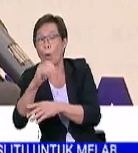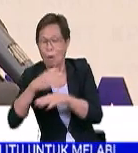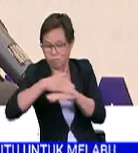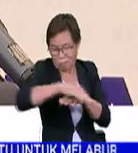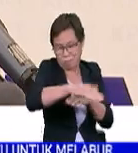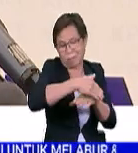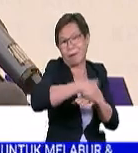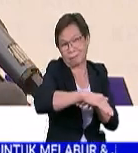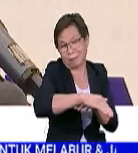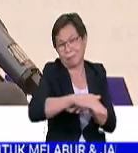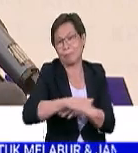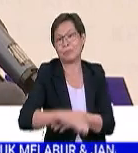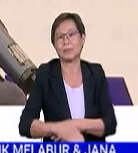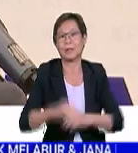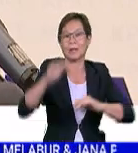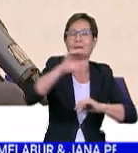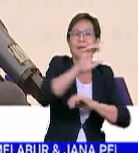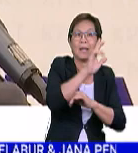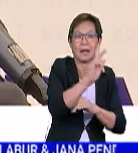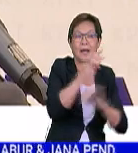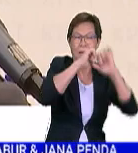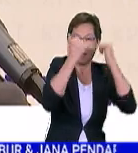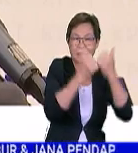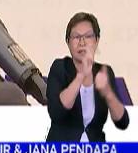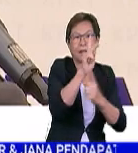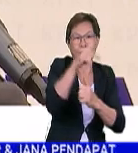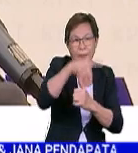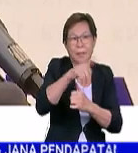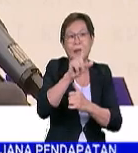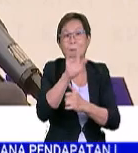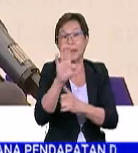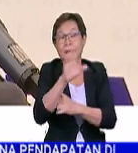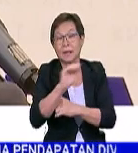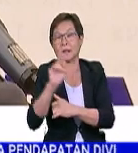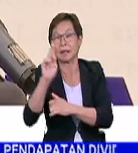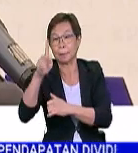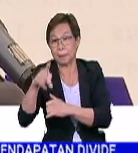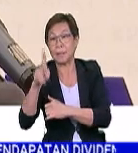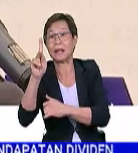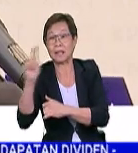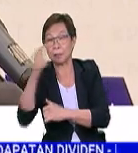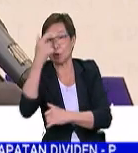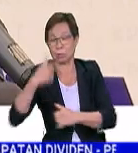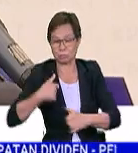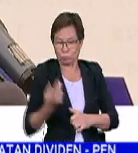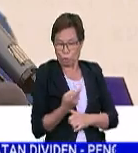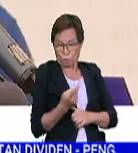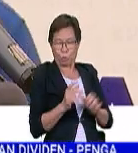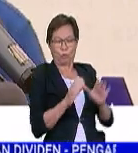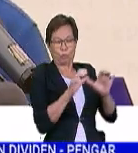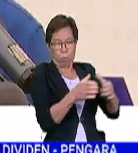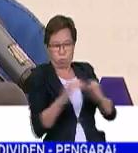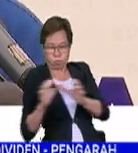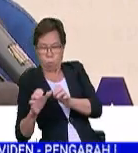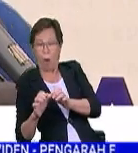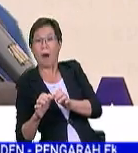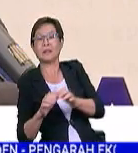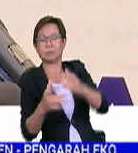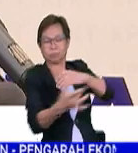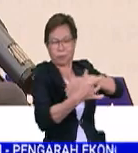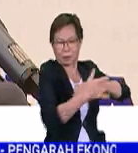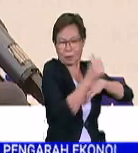dan verifikasi oleh agensi KPLB dan KPKT. kita kedua-duanya ada agensi teknikal masing-masing, KPLB pun ada,